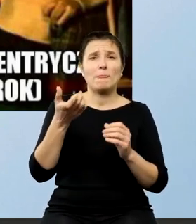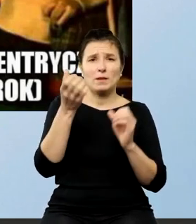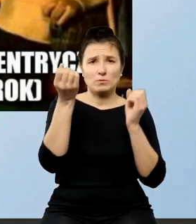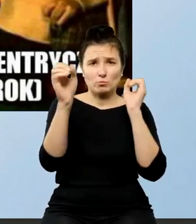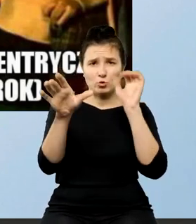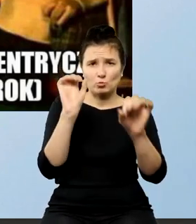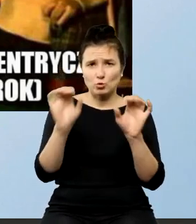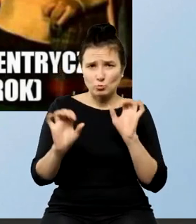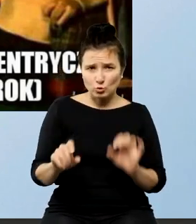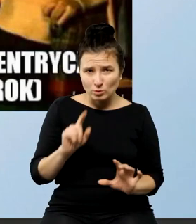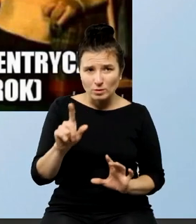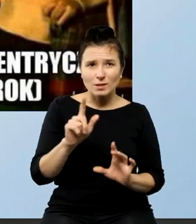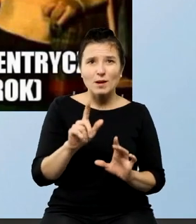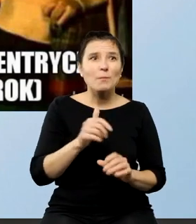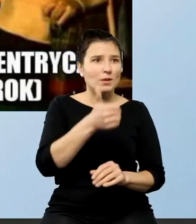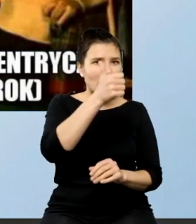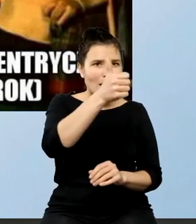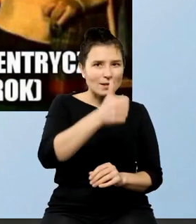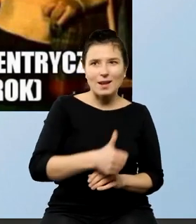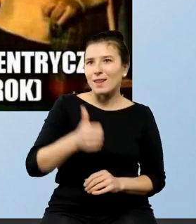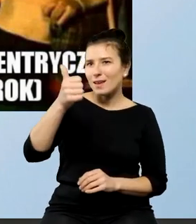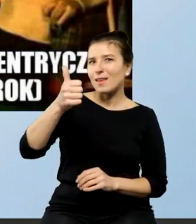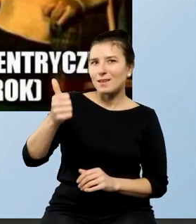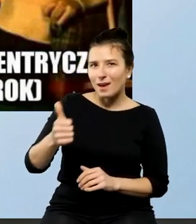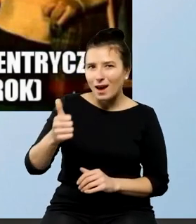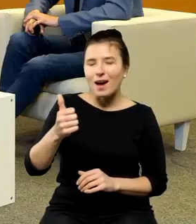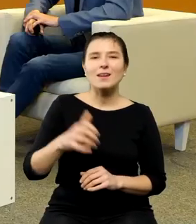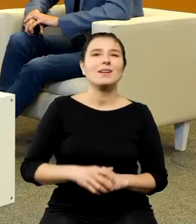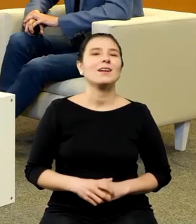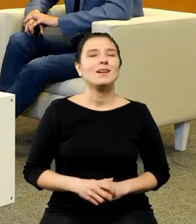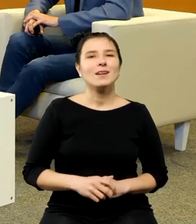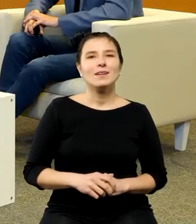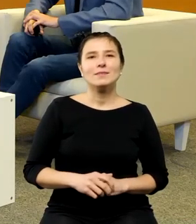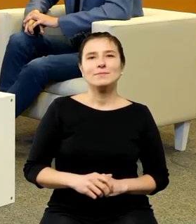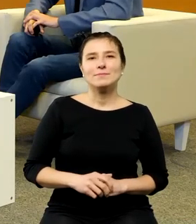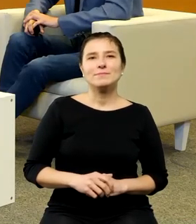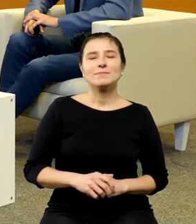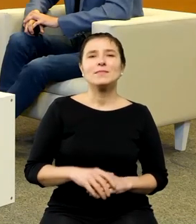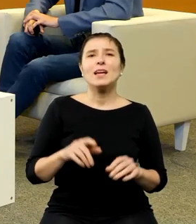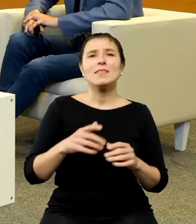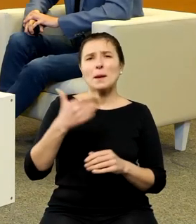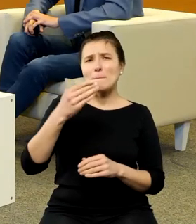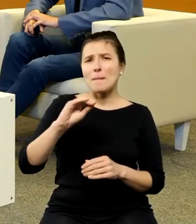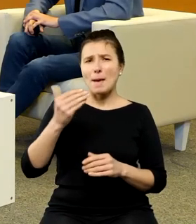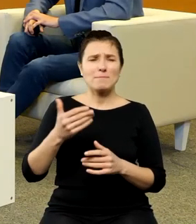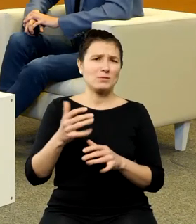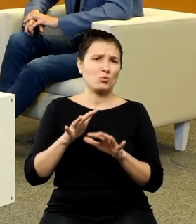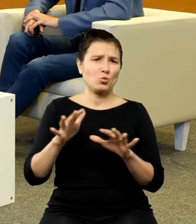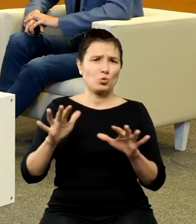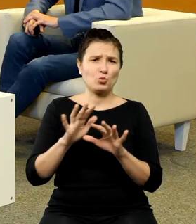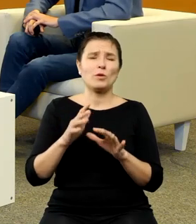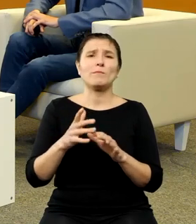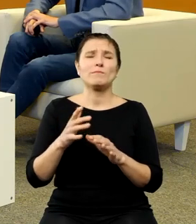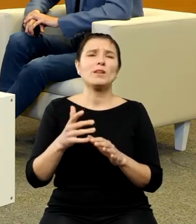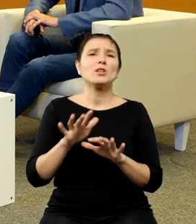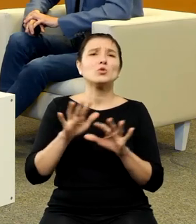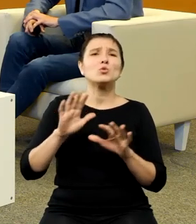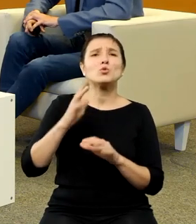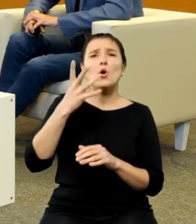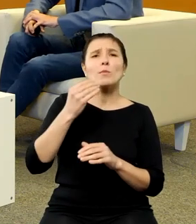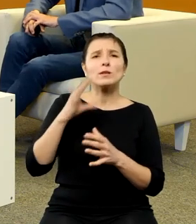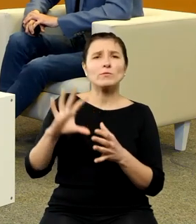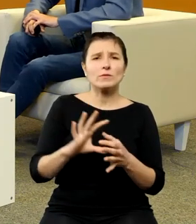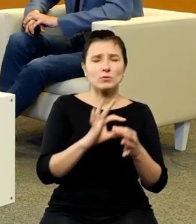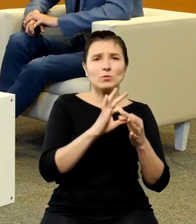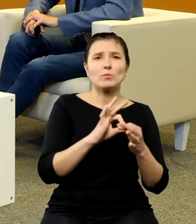tych memów jest bardzo dużo one się często odnoszą właśnie do toruńskości Kopernika nie wiem przedstawiany jest